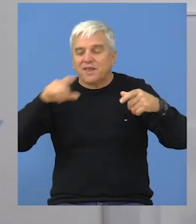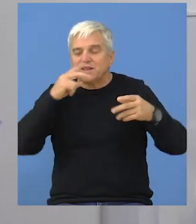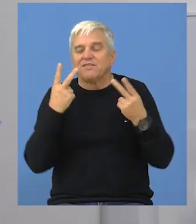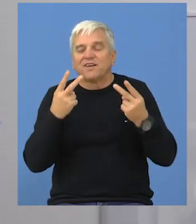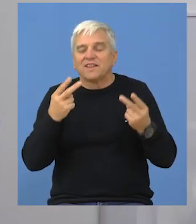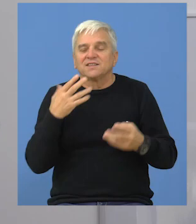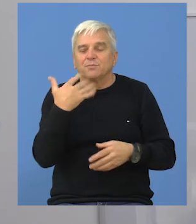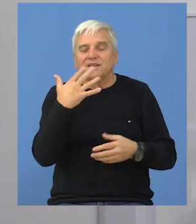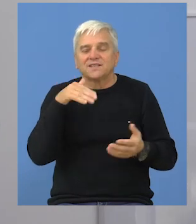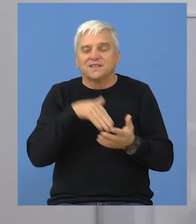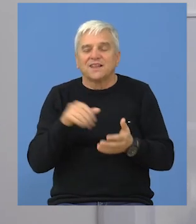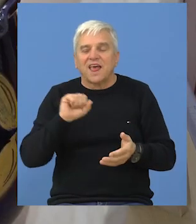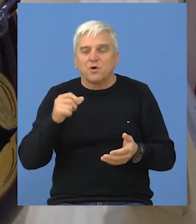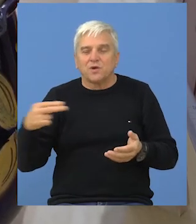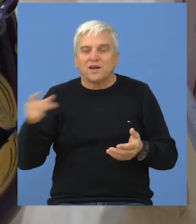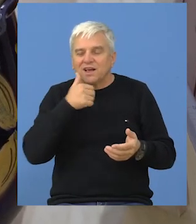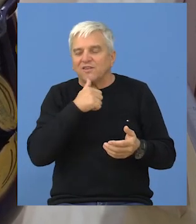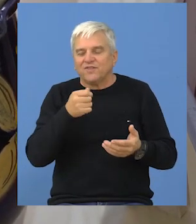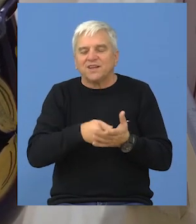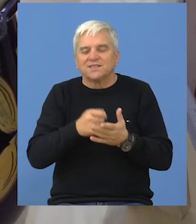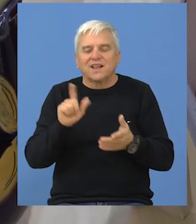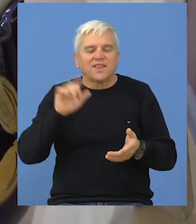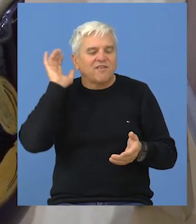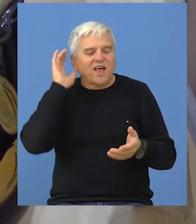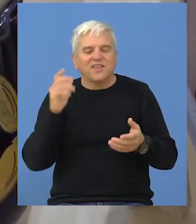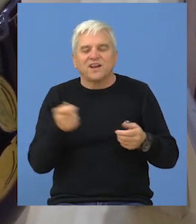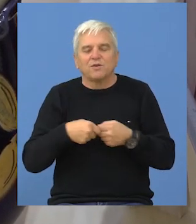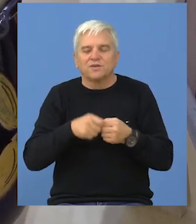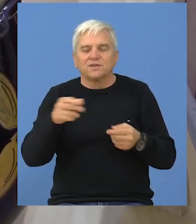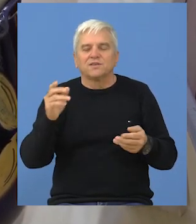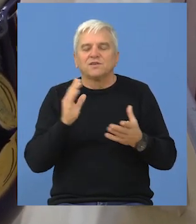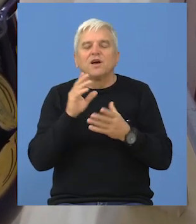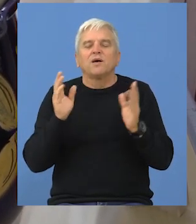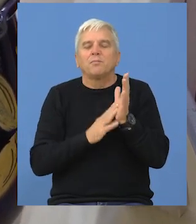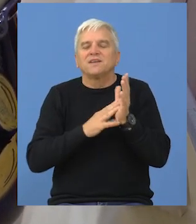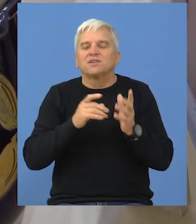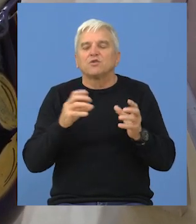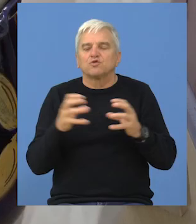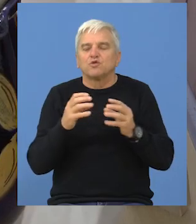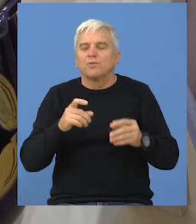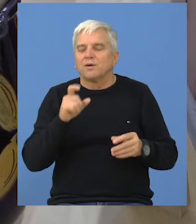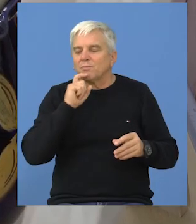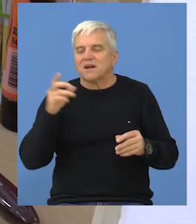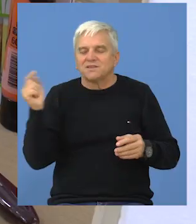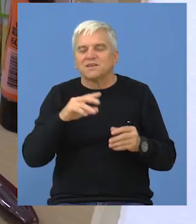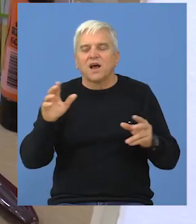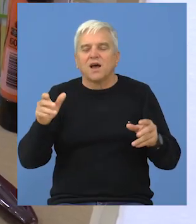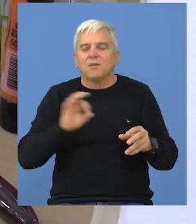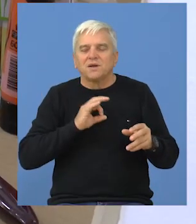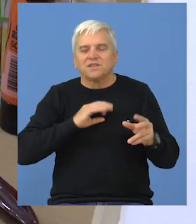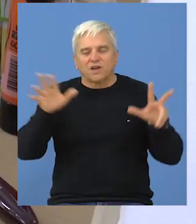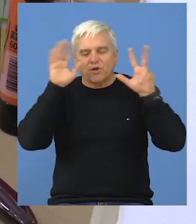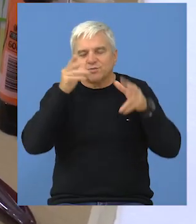čija je vrednost oko 50.000 evra, a finansira ga nevladina organizacija Mesarož Grup iz Mađarske. Bečinska